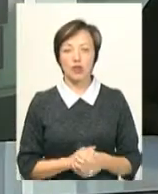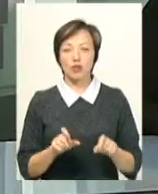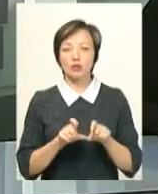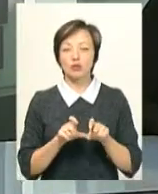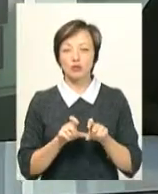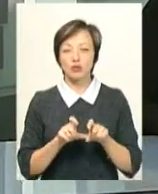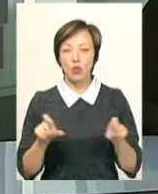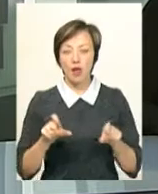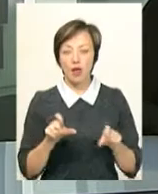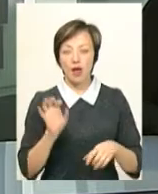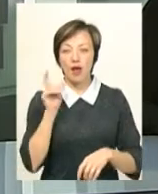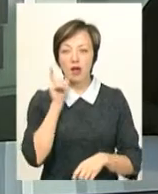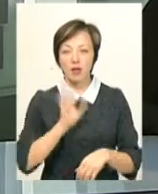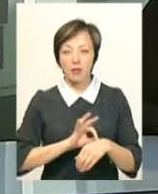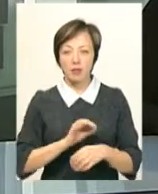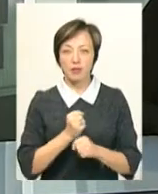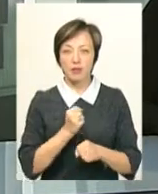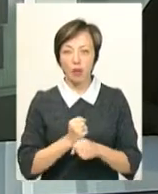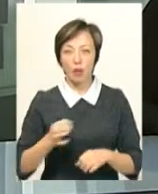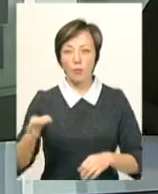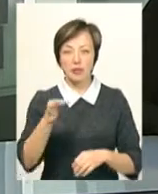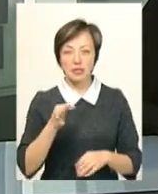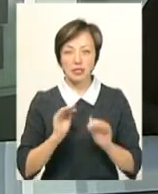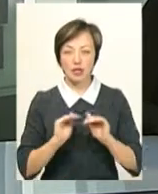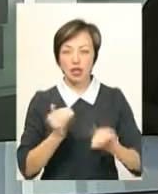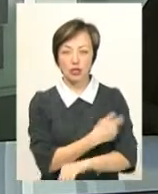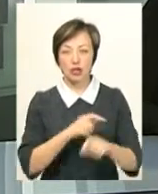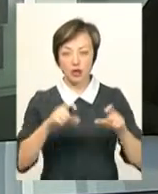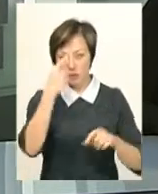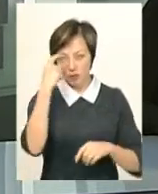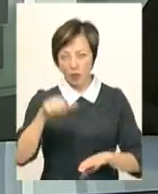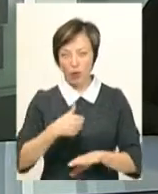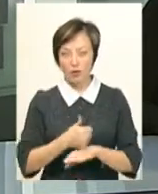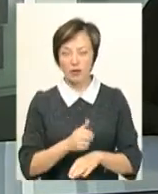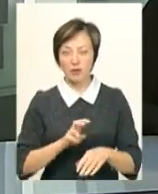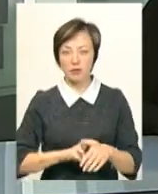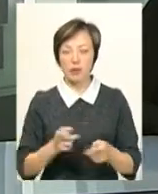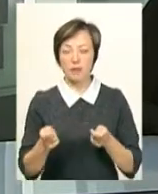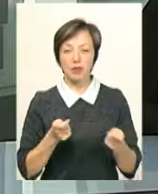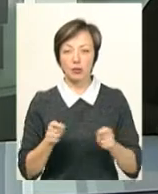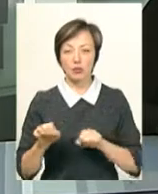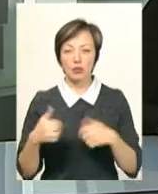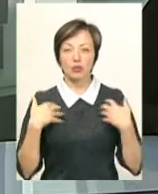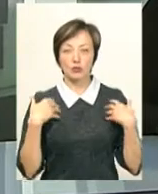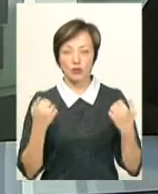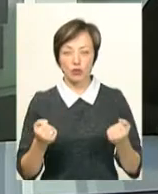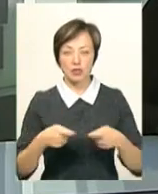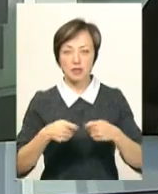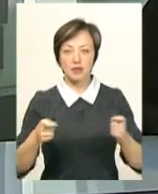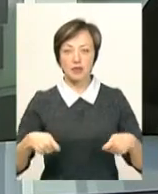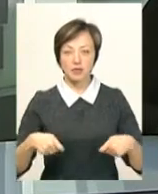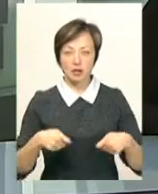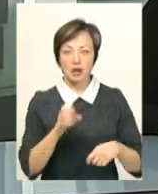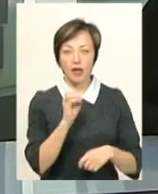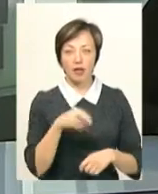діабету функціонує у Хмельницькій обласній дитячій лікарні. Про це повідомила головний педіатр Департамент охорони здоров'я, завідувача